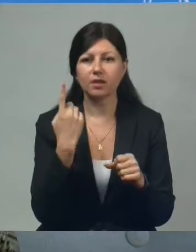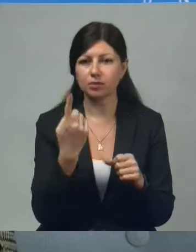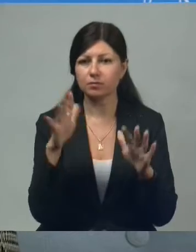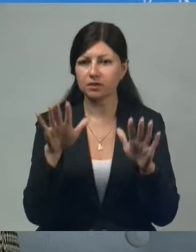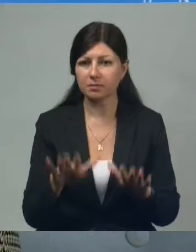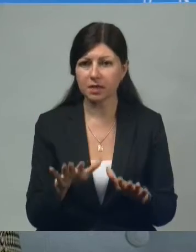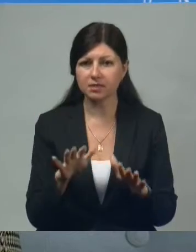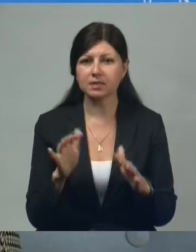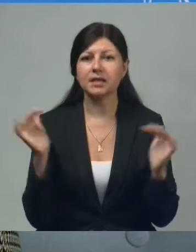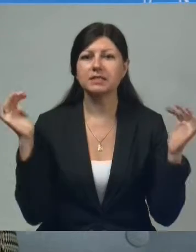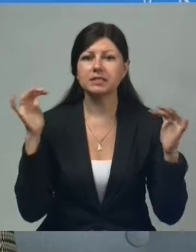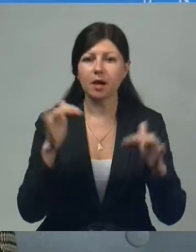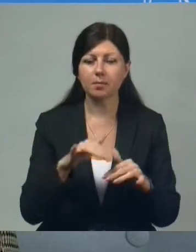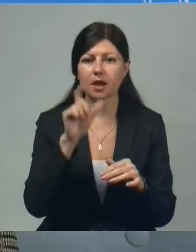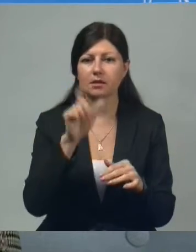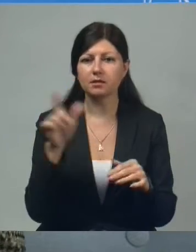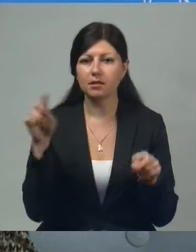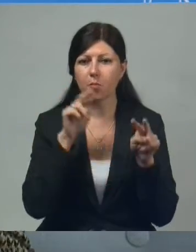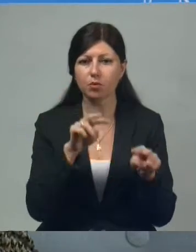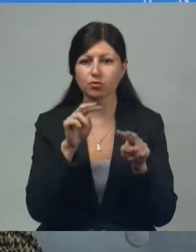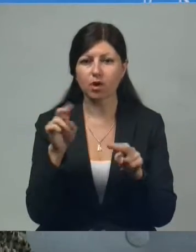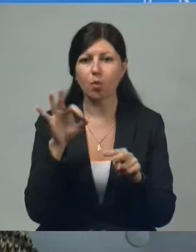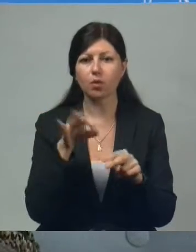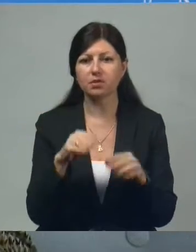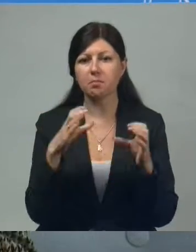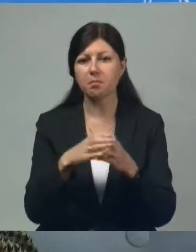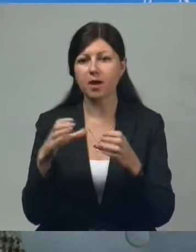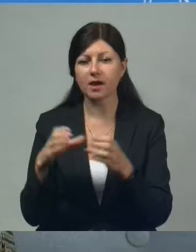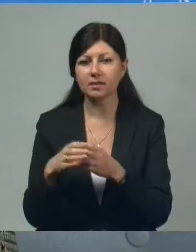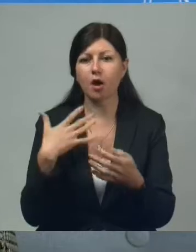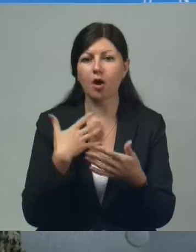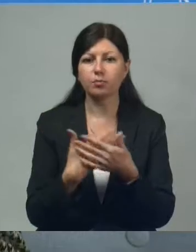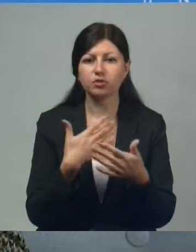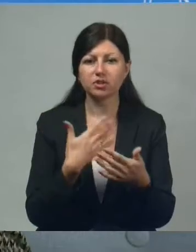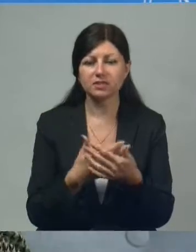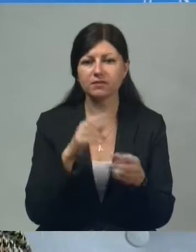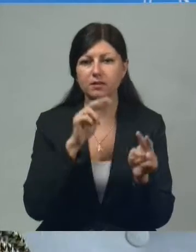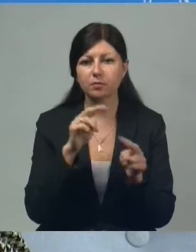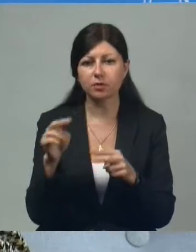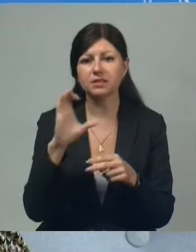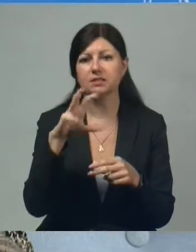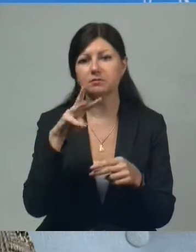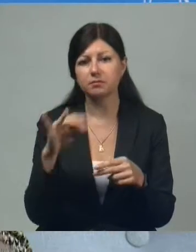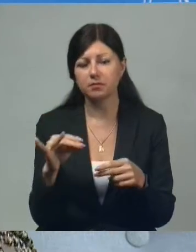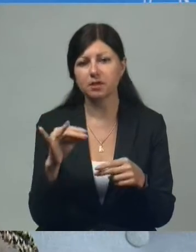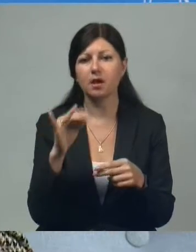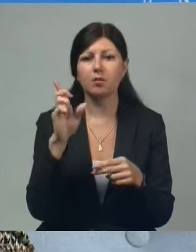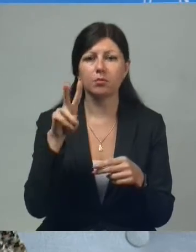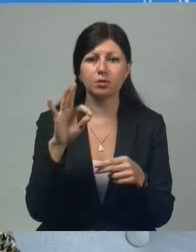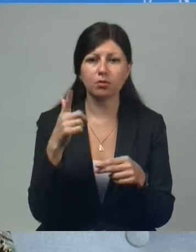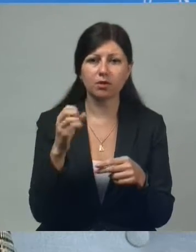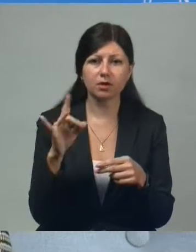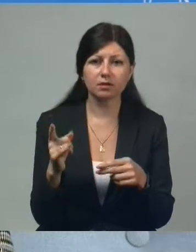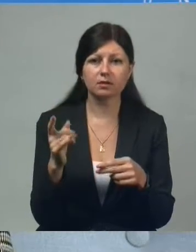собрать наблюдателей от партии, общественных наблюдателей, средства массовой информации, блогеров